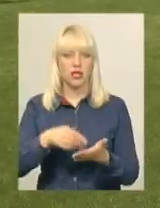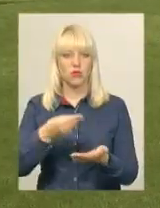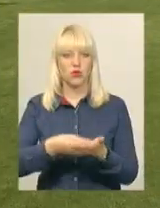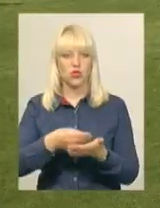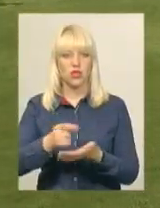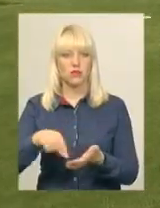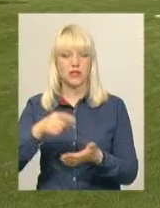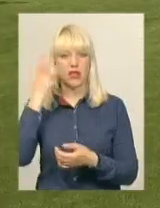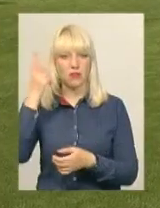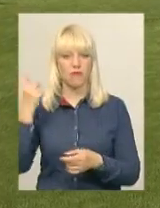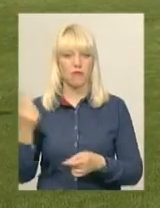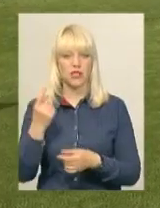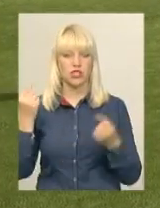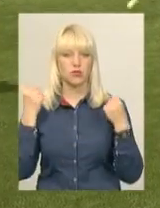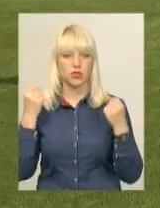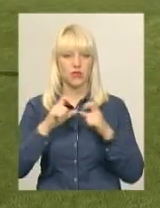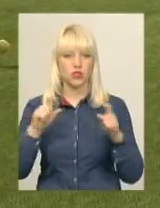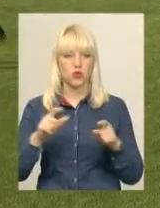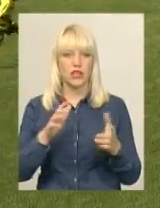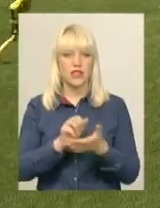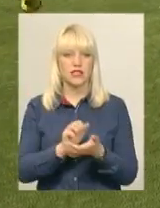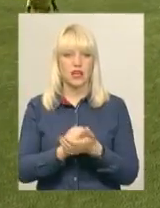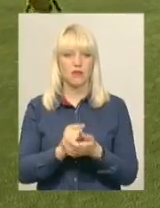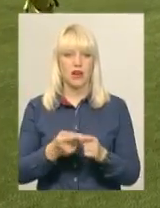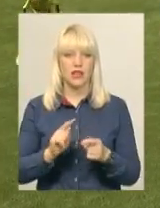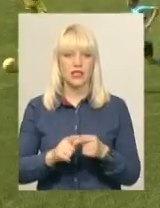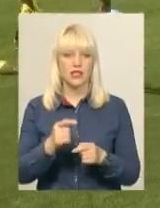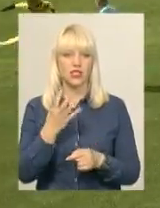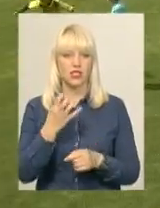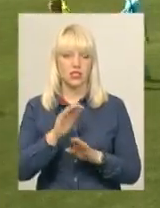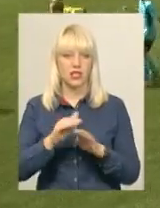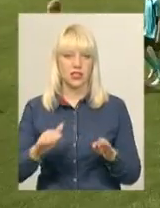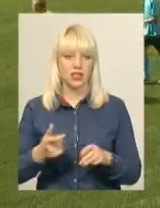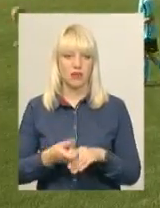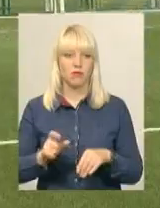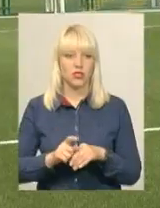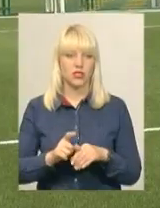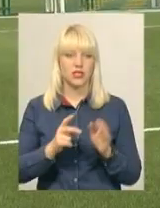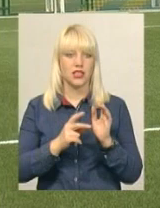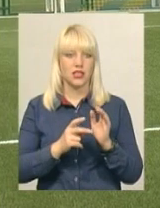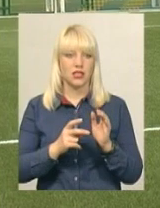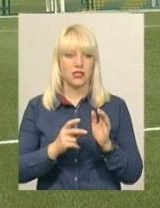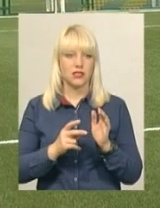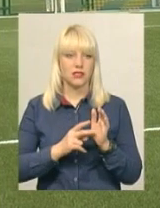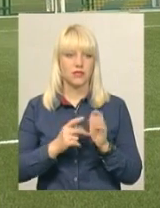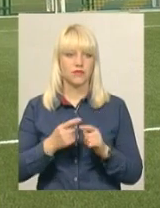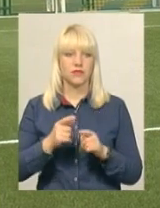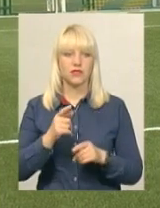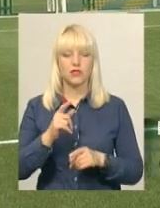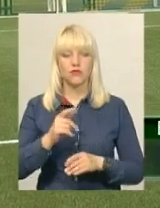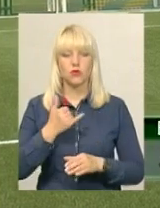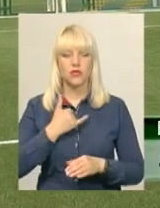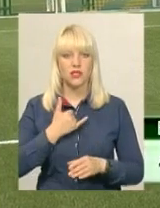У першій спортивній школі займається понад тисячу дітей, більше 400 – у секціях футболу. У нас така нагальна потреба